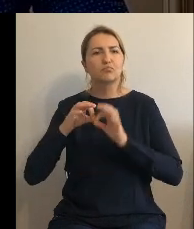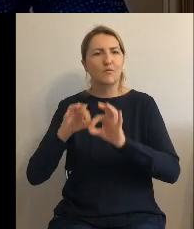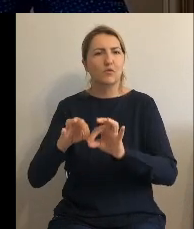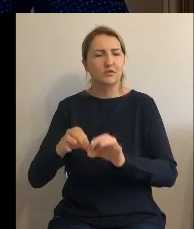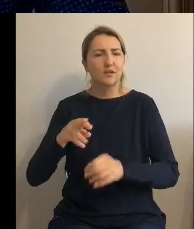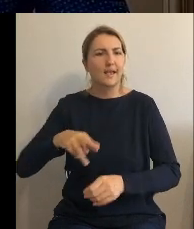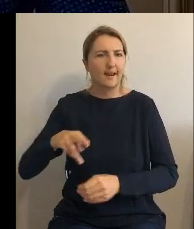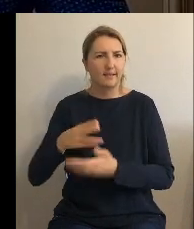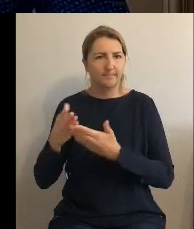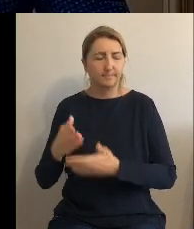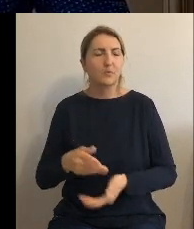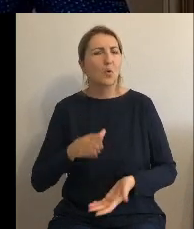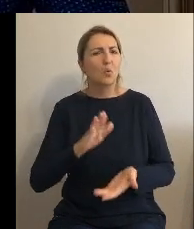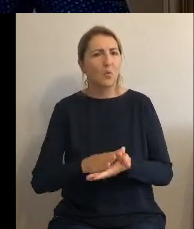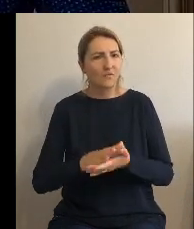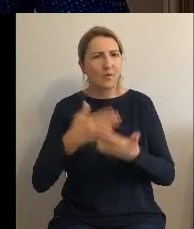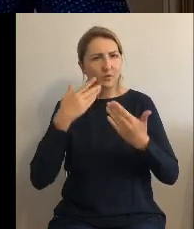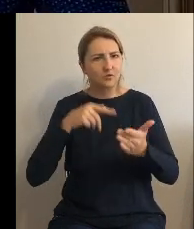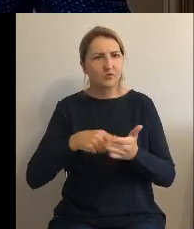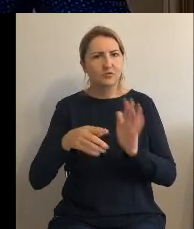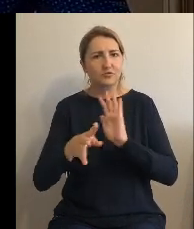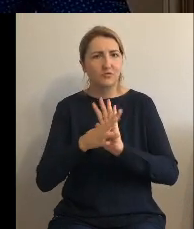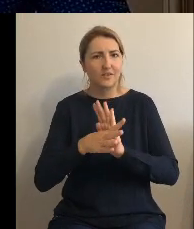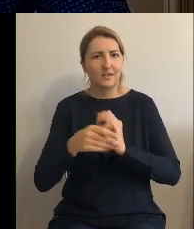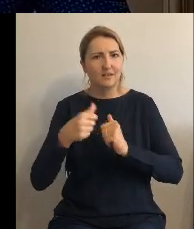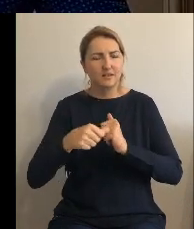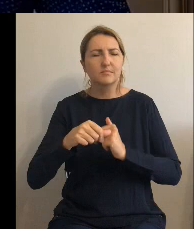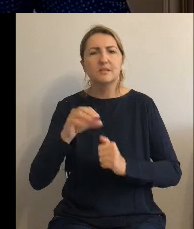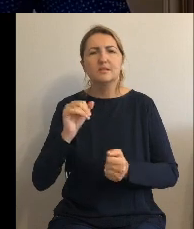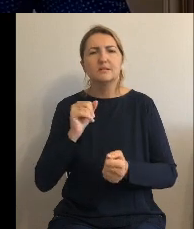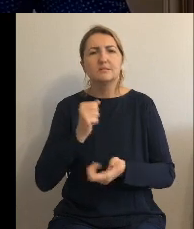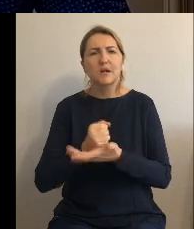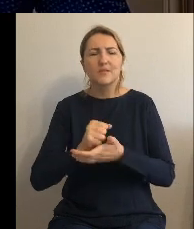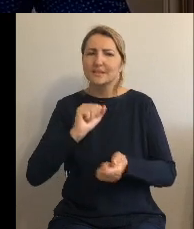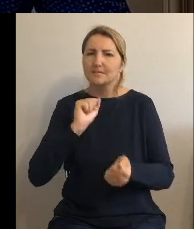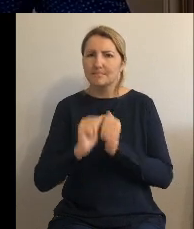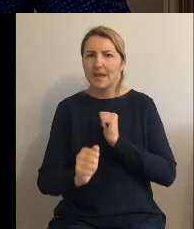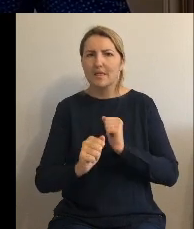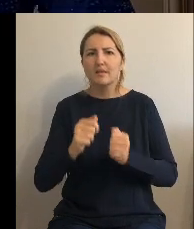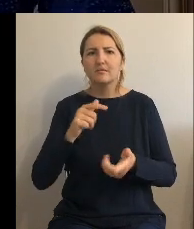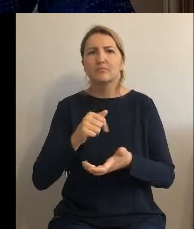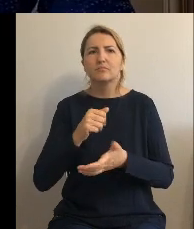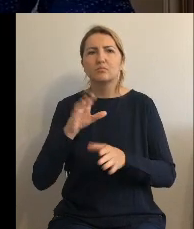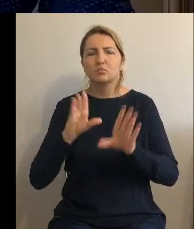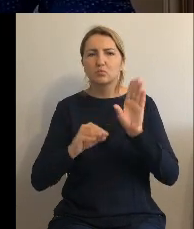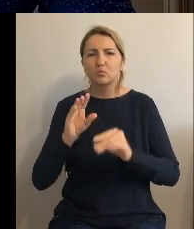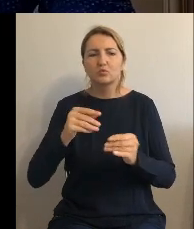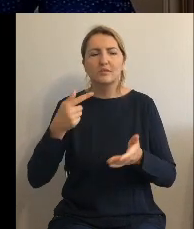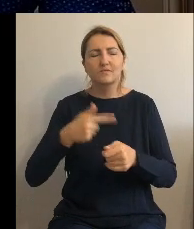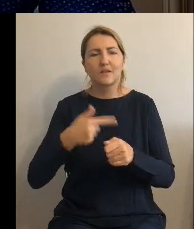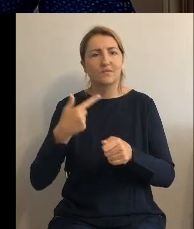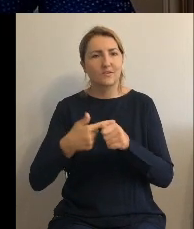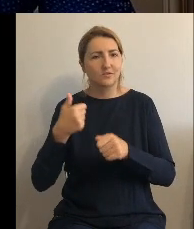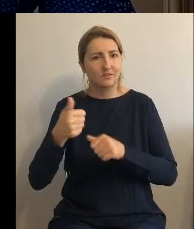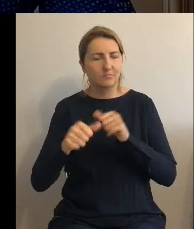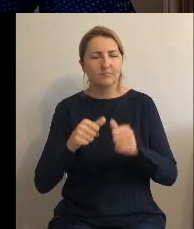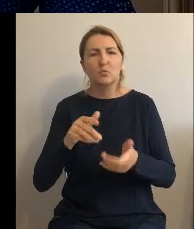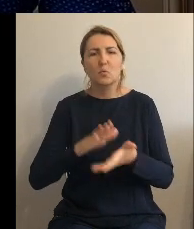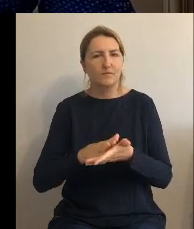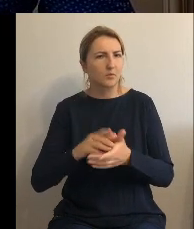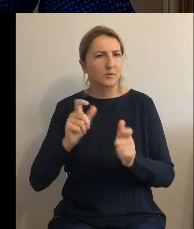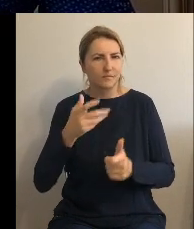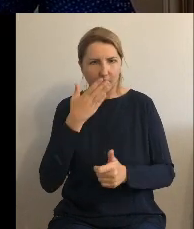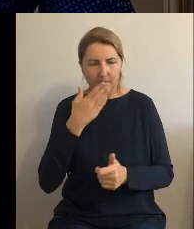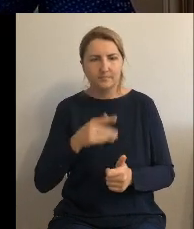Gminy Gruta z dnia 19 lipca w sprawie dokonania zmian w budżecie gminy Gruta na 2021 rok. Uchwala się, co następuje. Paragraf